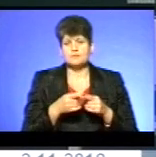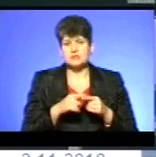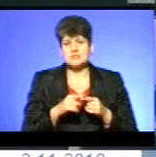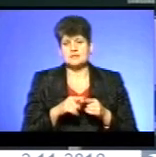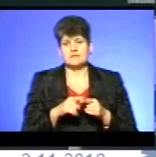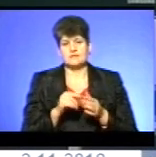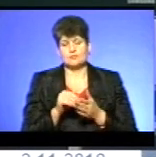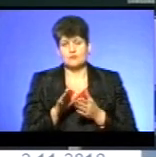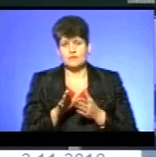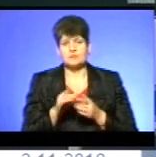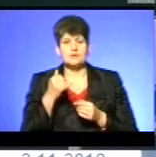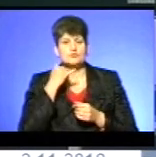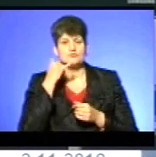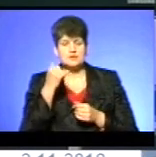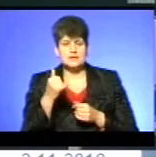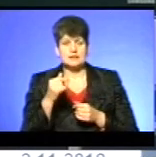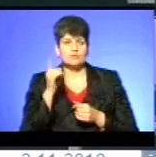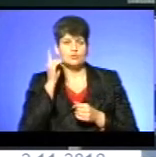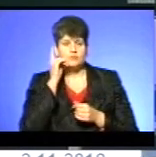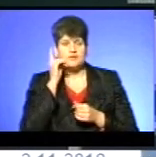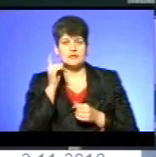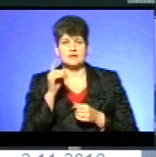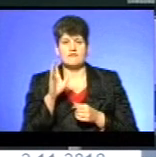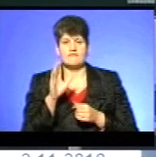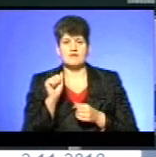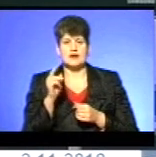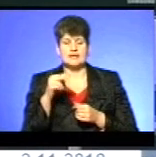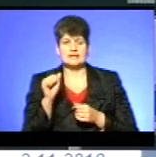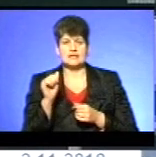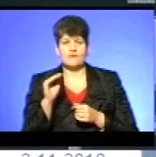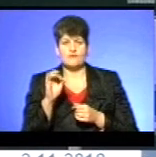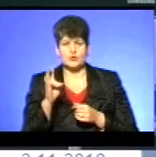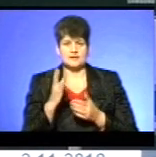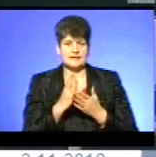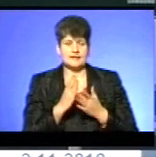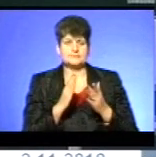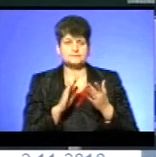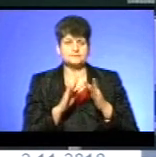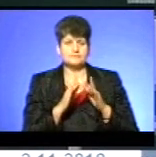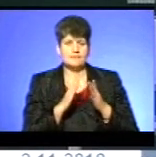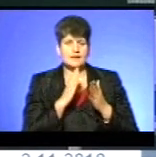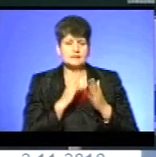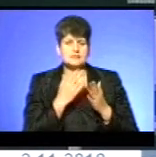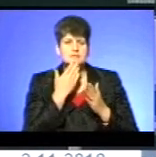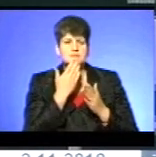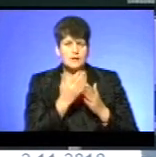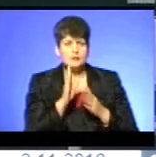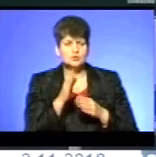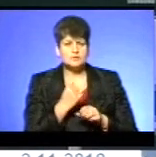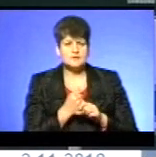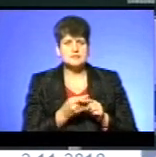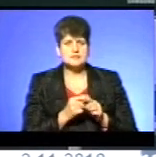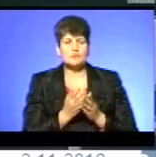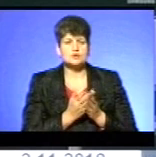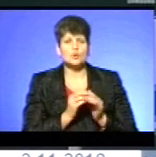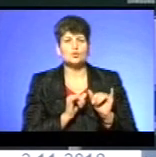відмовився. Ми зателефонували до мобільного оператора Водафон за номером, який вказаний на сайті. Запитали, чи запрацює така послуга